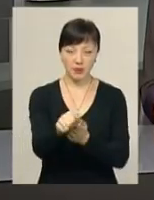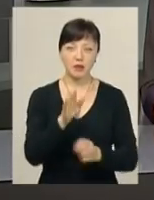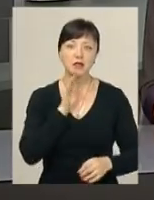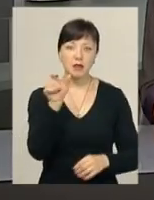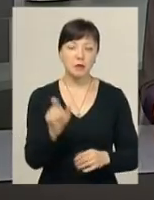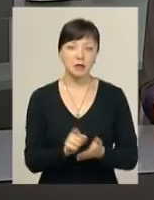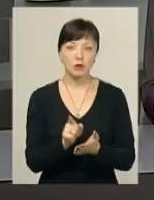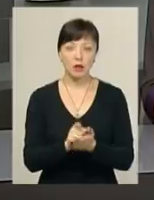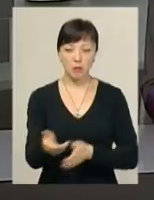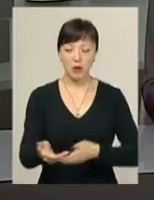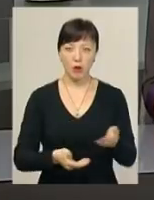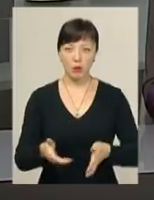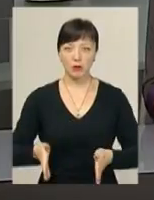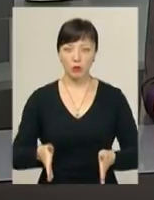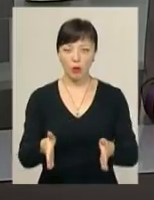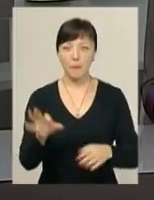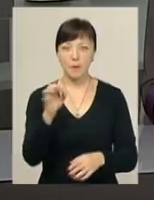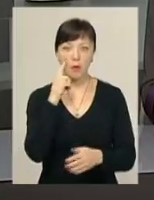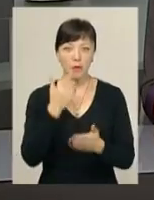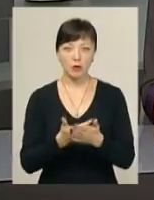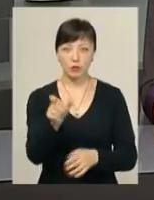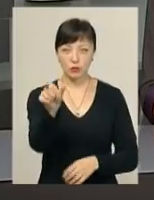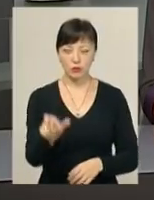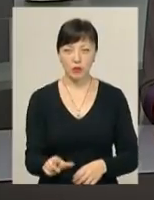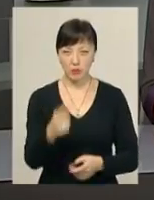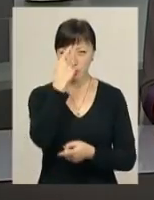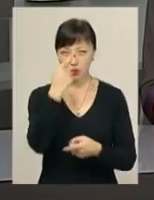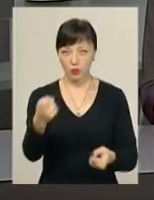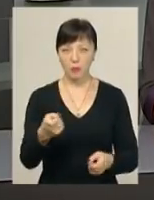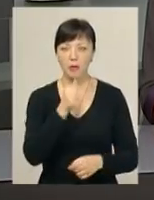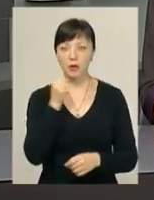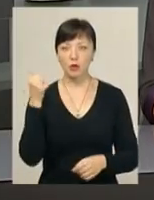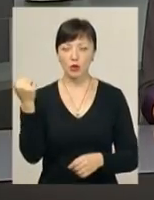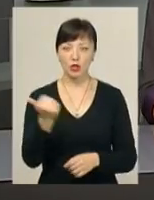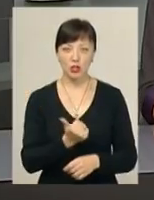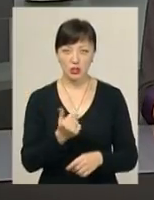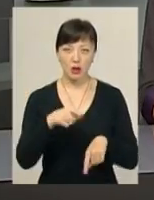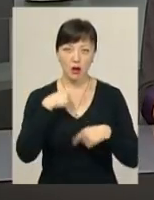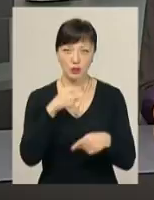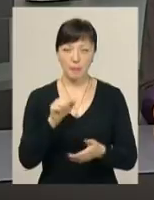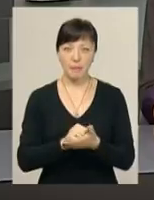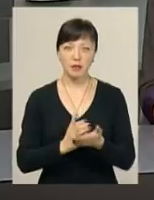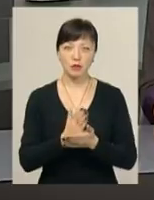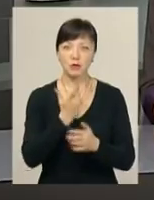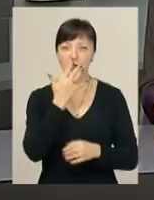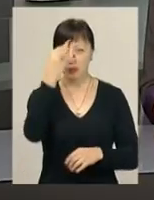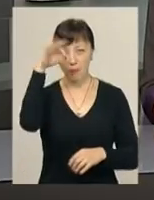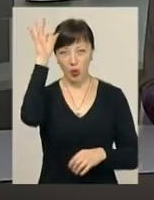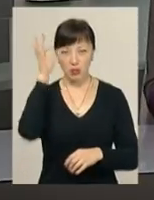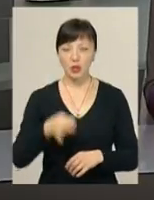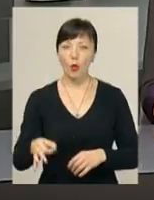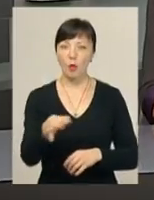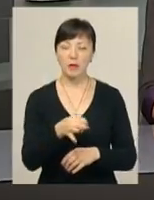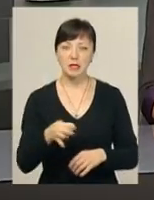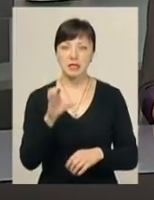яка в цей час переходила дорогу. Про підозру Віталію Гуменюку повідомили ще минулого тижня, зазначають у пресслужбі Нацполіції області.